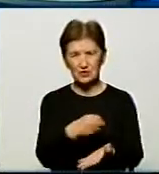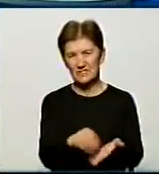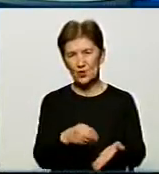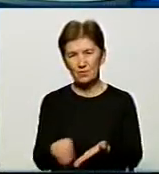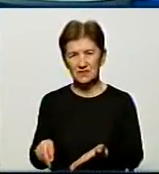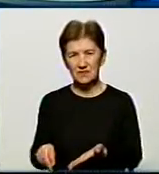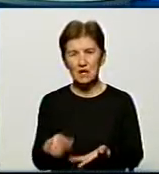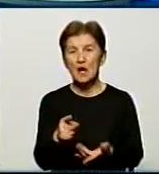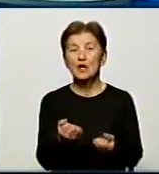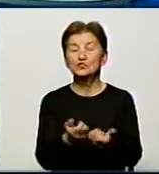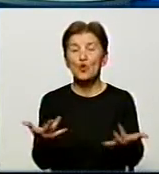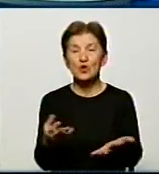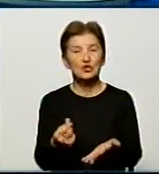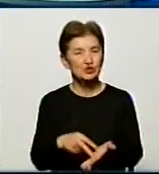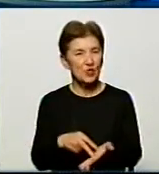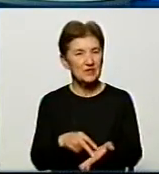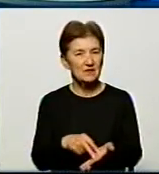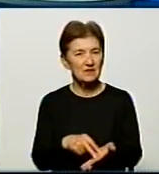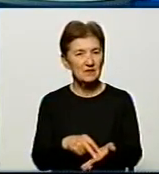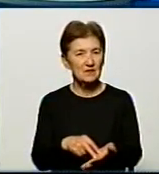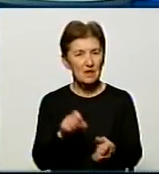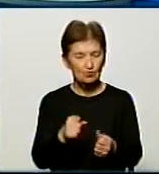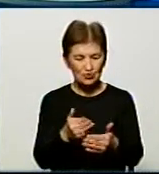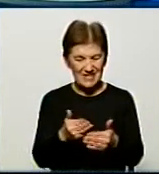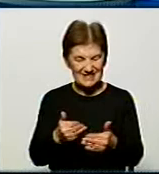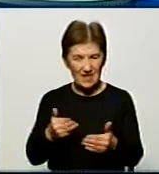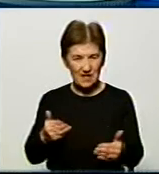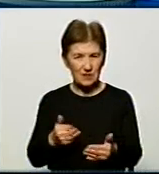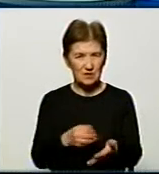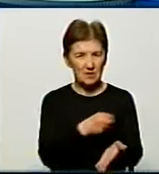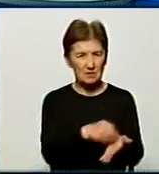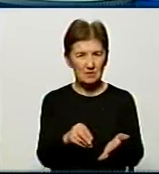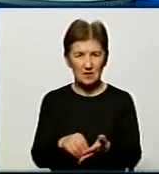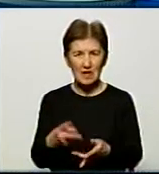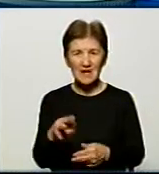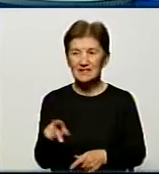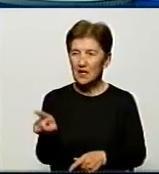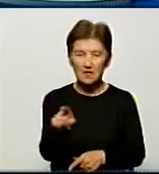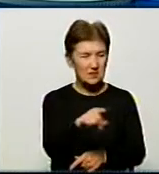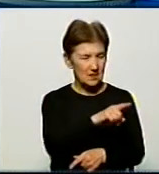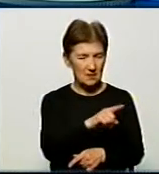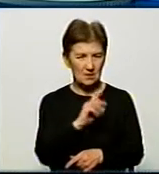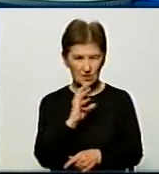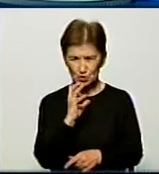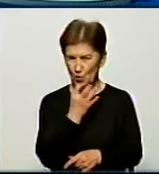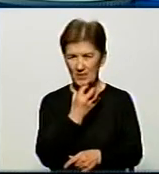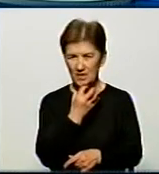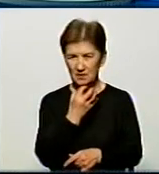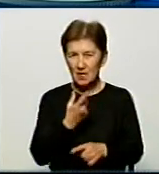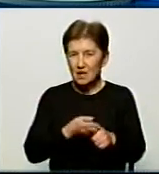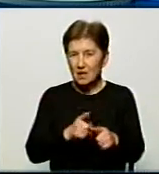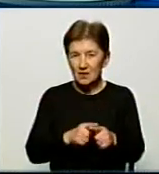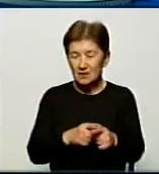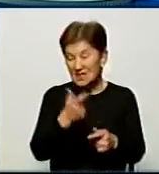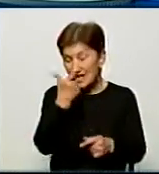А скільки коштує експрес-тест? Чи можна його придбати заздалегідь? Тобто, це мова йде про тих сумлінних мешканців області, які не